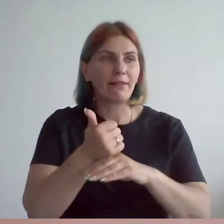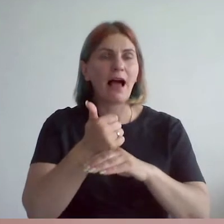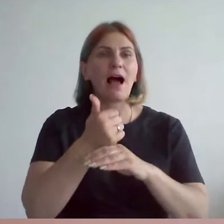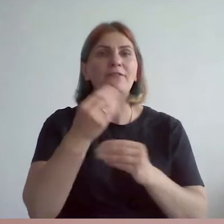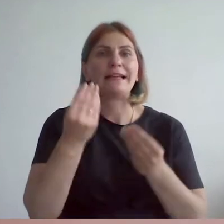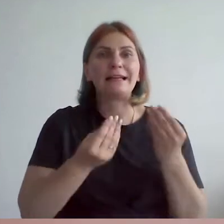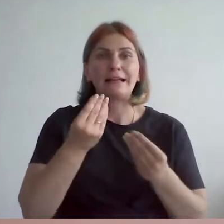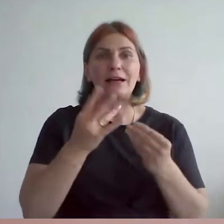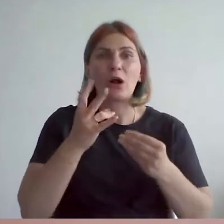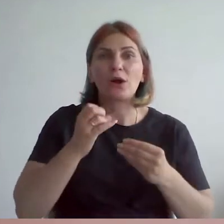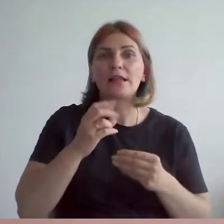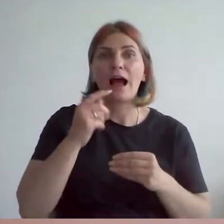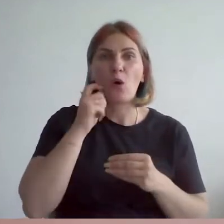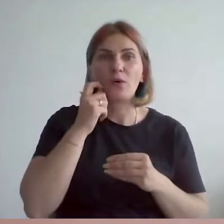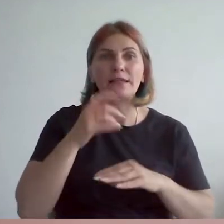рынке России.